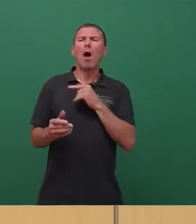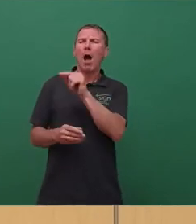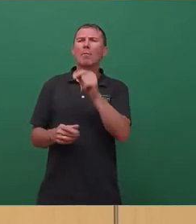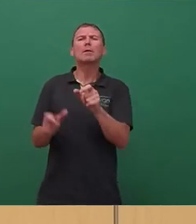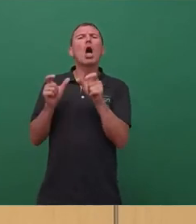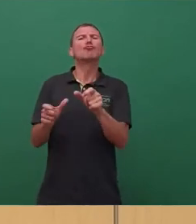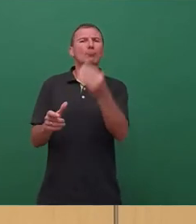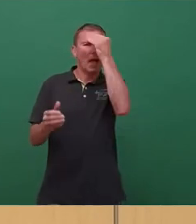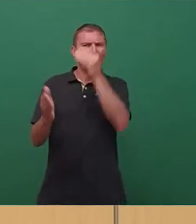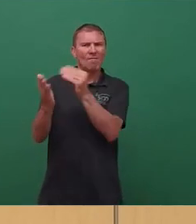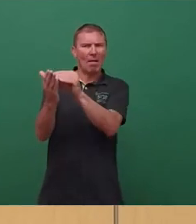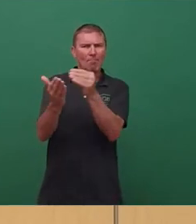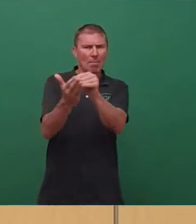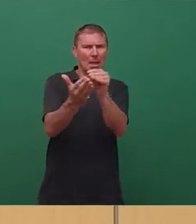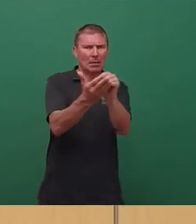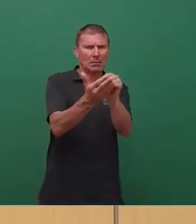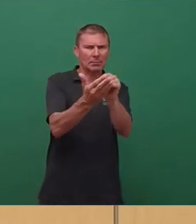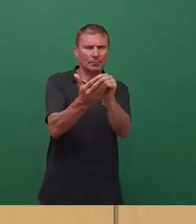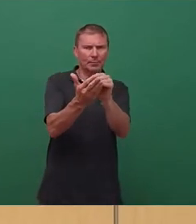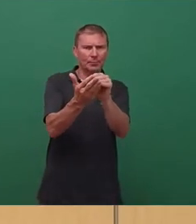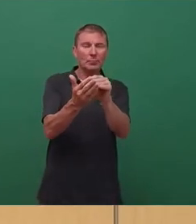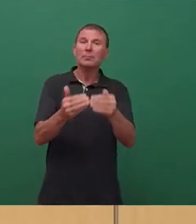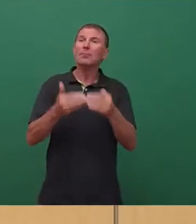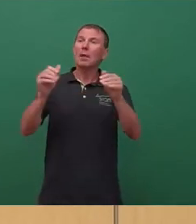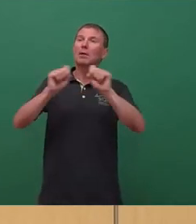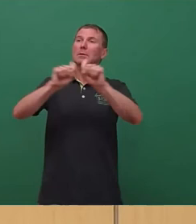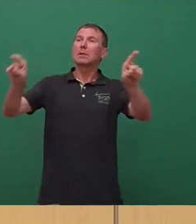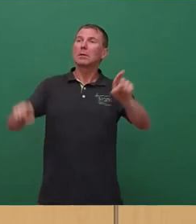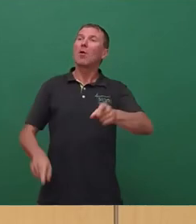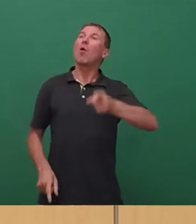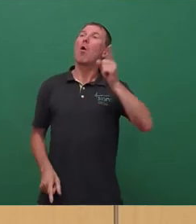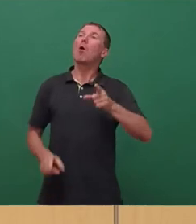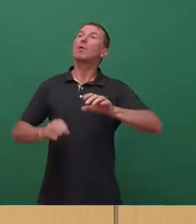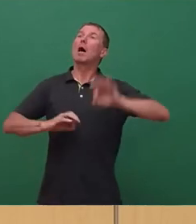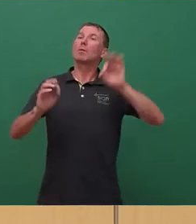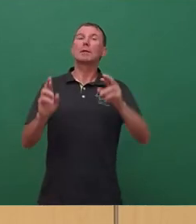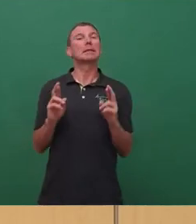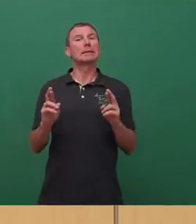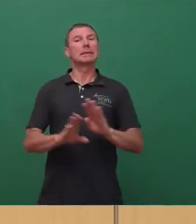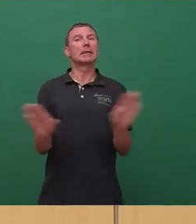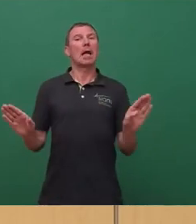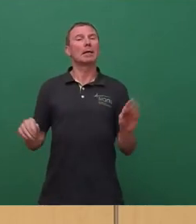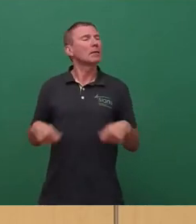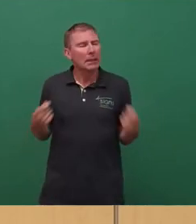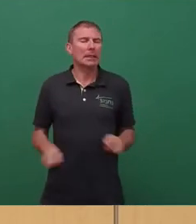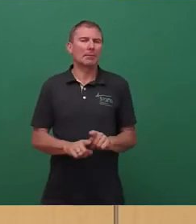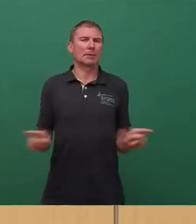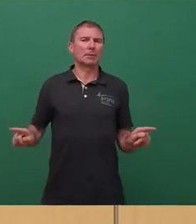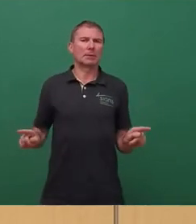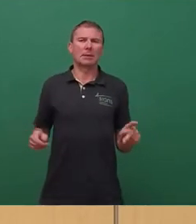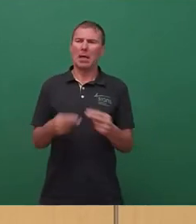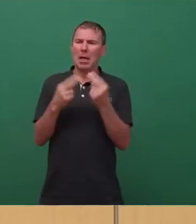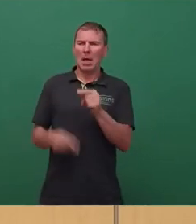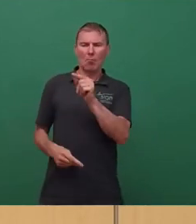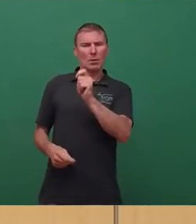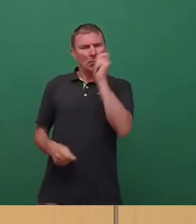welcher dann ein klares Signal nach außen geben würde, dass eine hundertprozentige Sicherheit nicht gibt, dass das Projekt in Angriff genommen